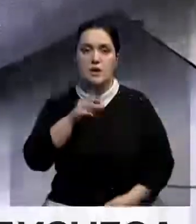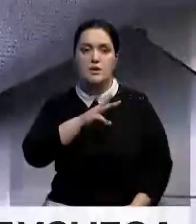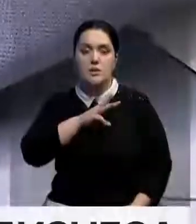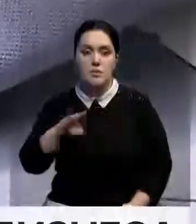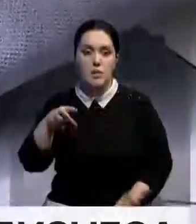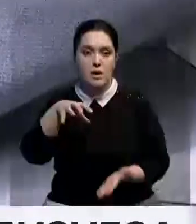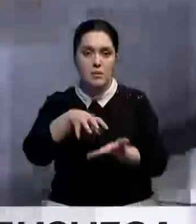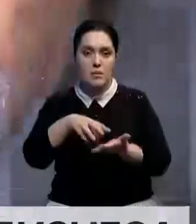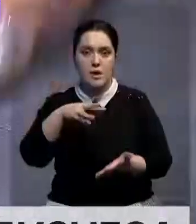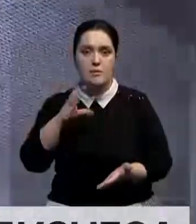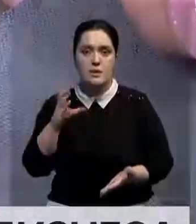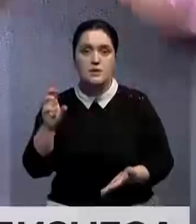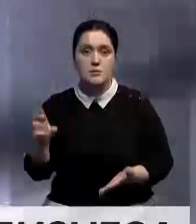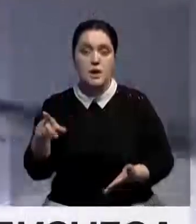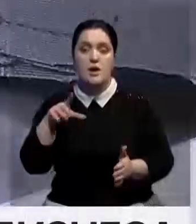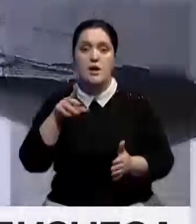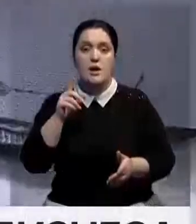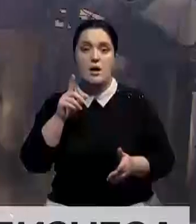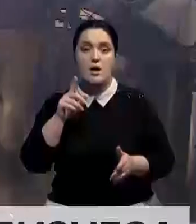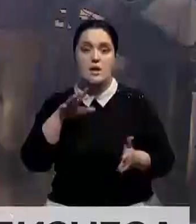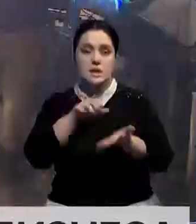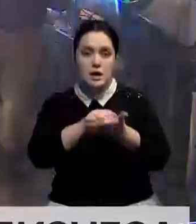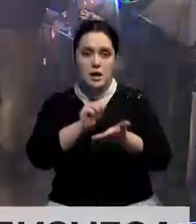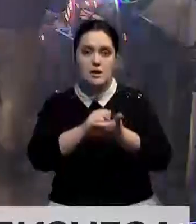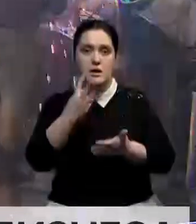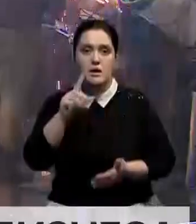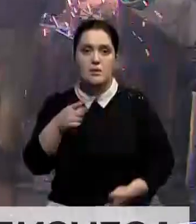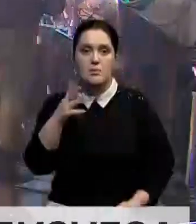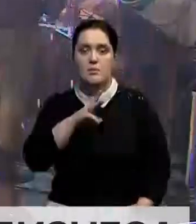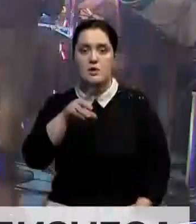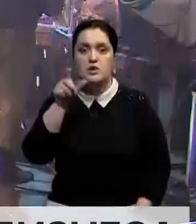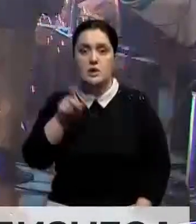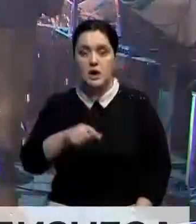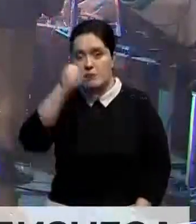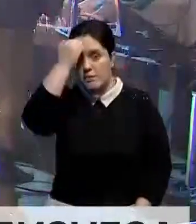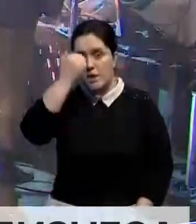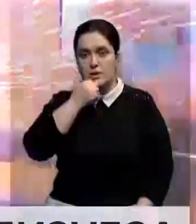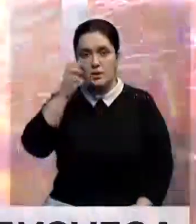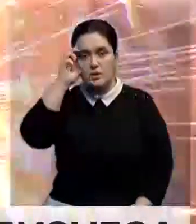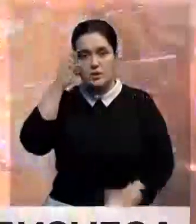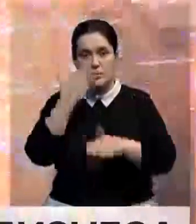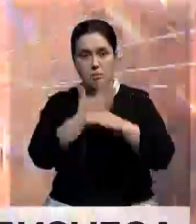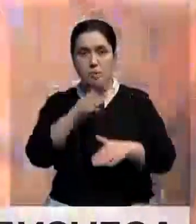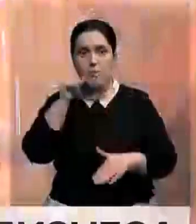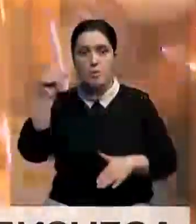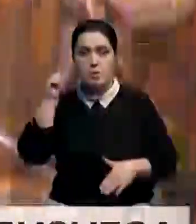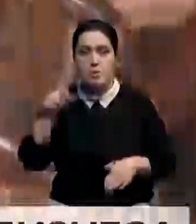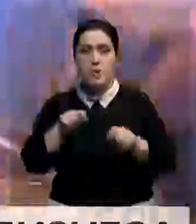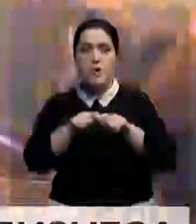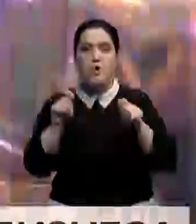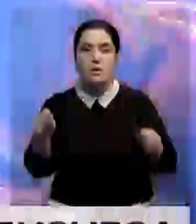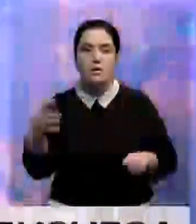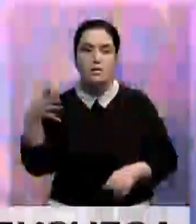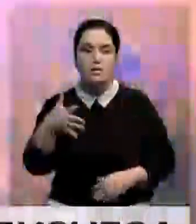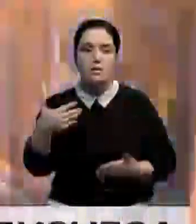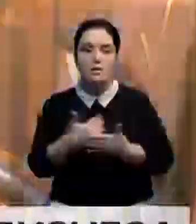свыше миллиона объектов МСБ, в них задействованы 3,5 миллиона человек. Благодаря господдержке в прошлом году в стране открыли свыше